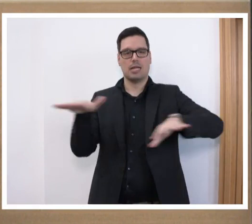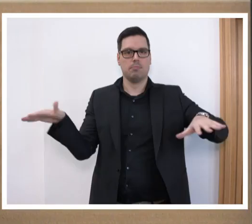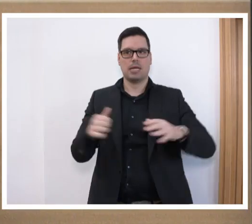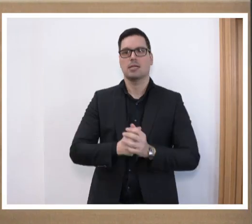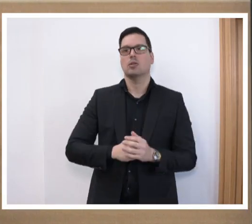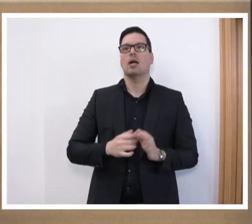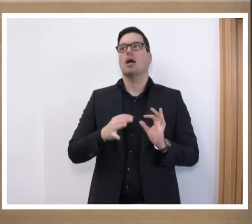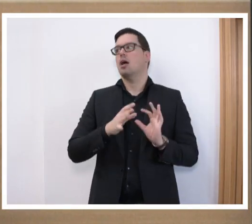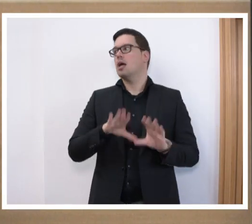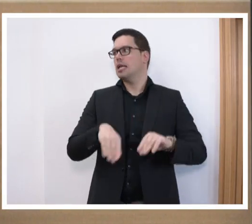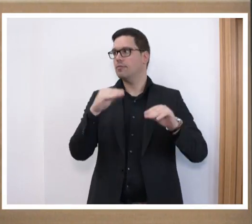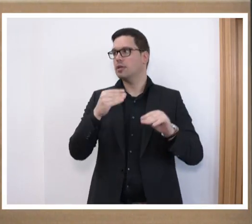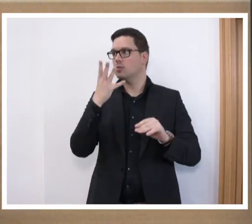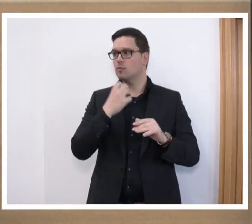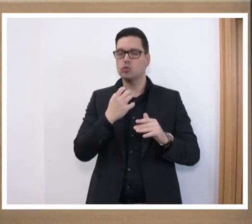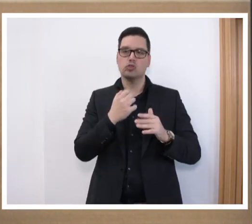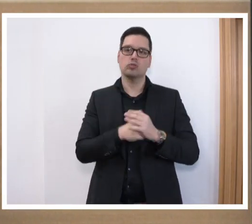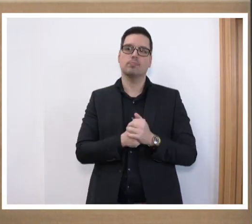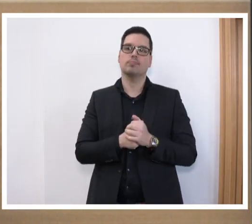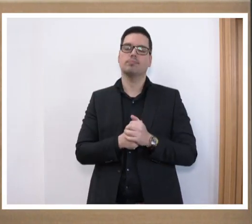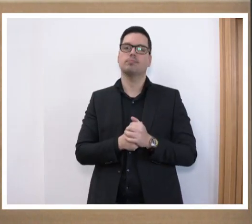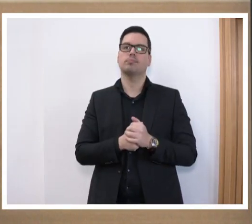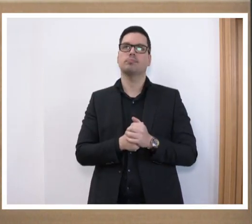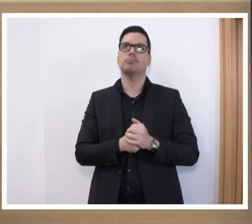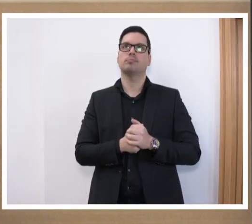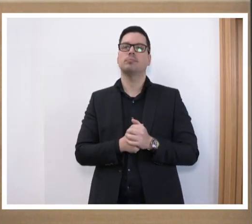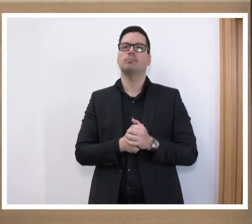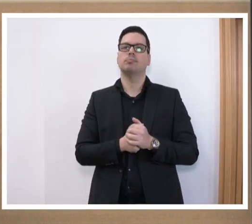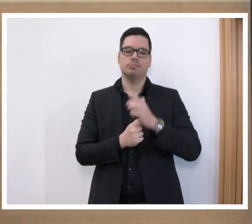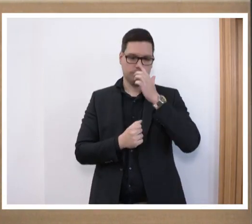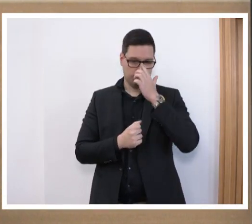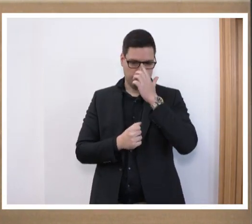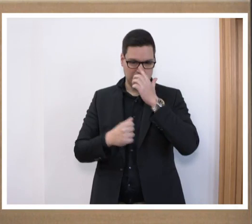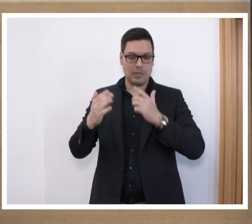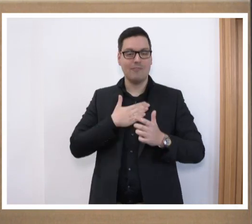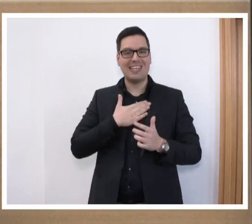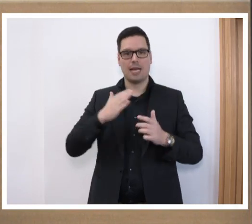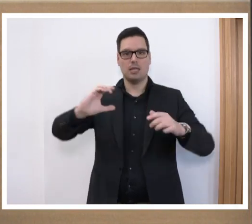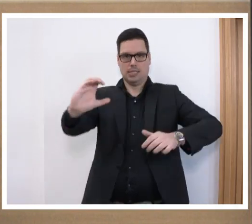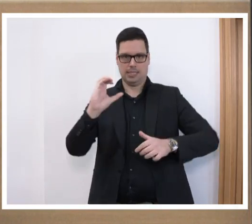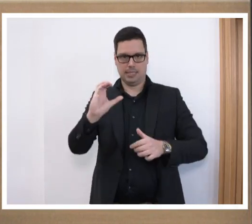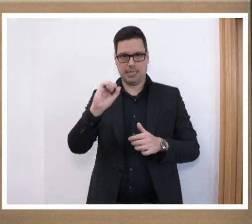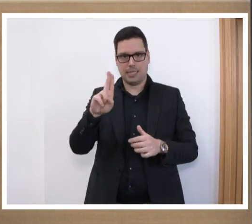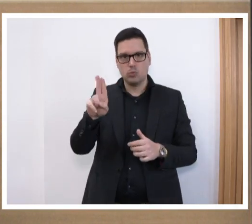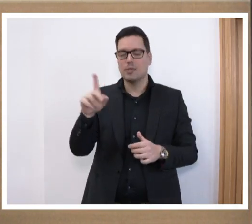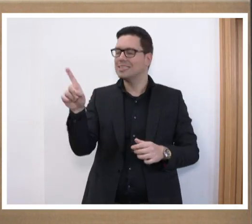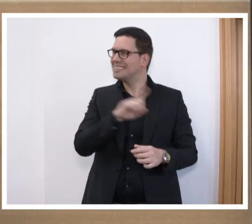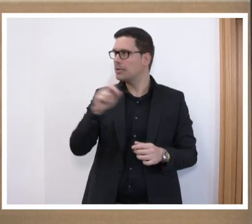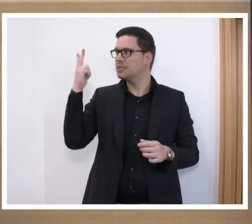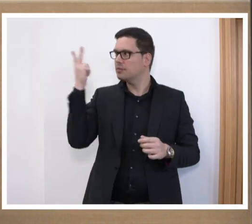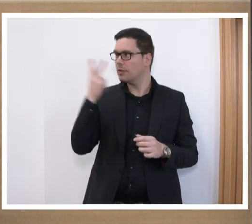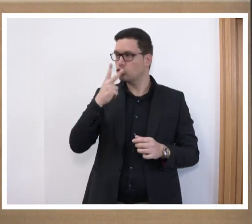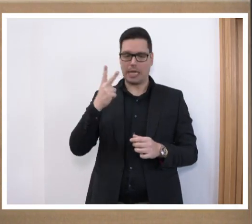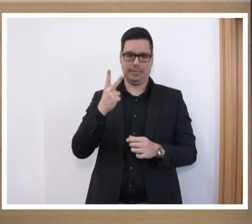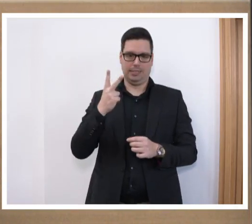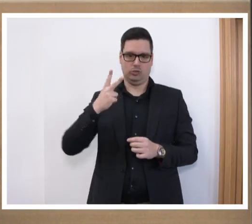Einleitend möchte ich auch ganz klar herausheben oder hervorheben, dass wir als CDU-Fraktion natürlich selbstverständlich zur